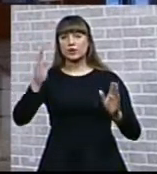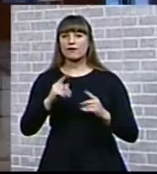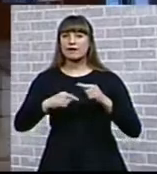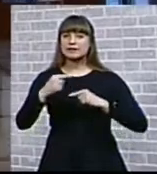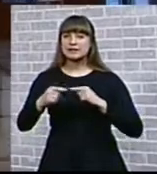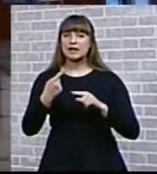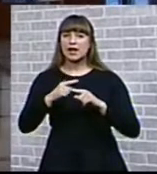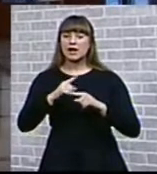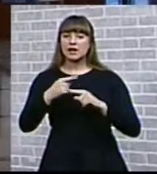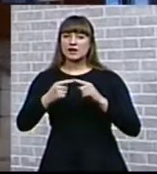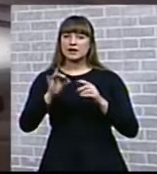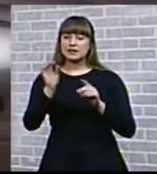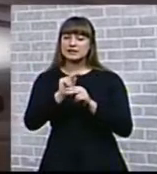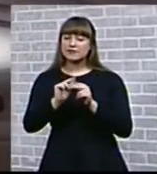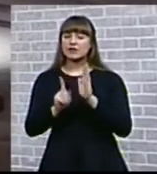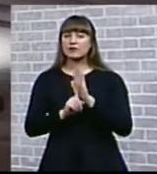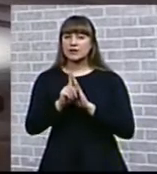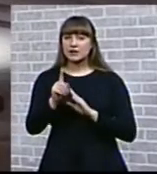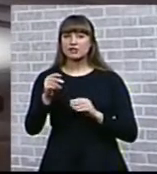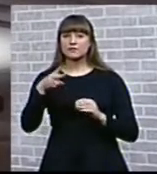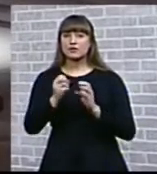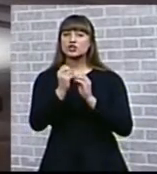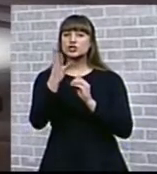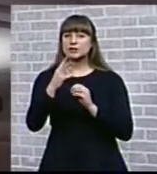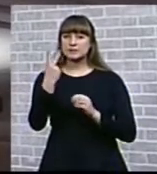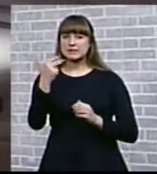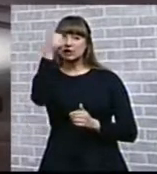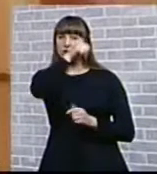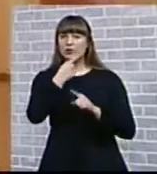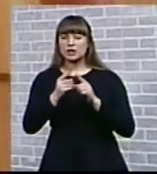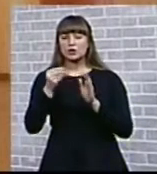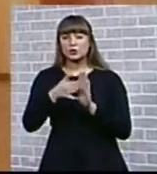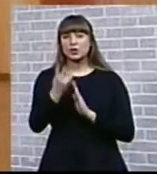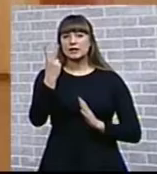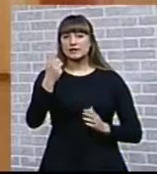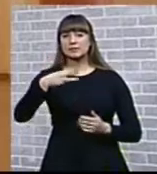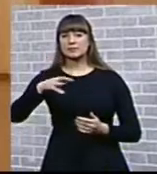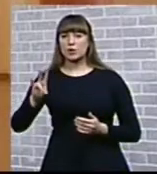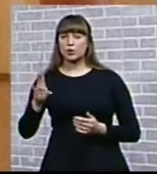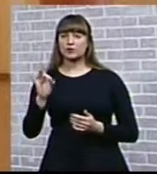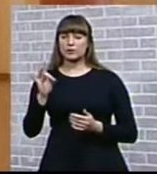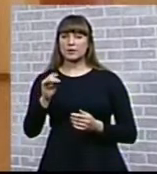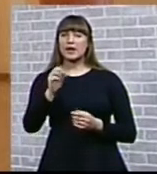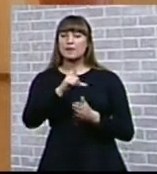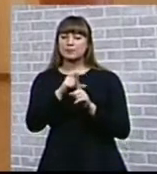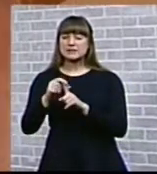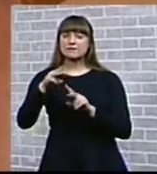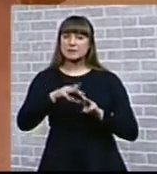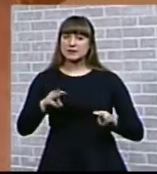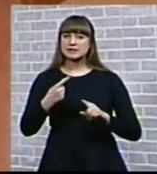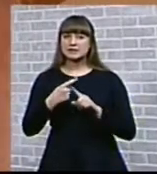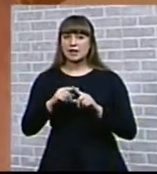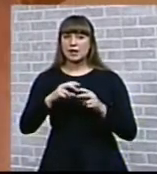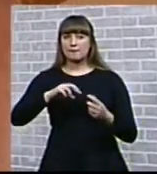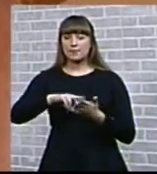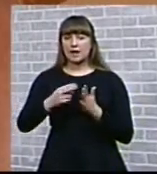Основательно реставрировать театр начали в 2014-м. И за три года на это ушло 200 миллионов рублей. По словам министра, проект разрабатывался в